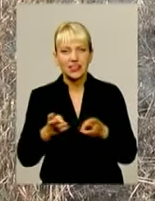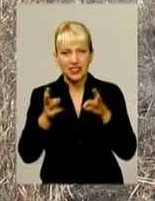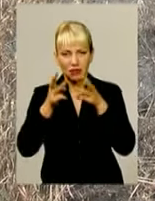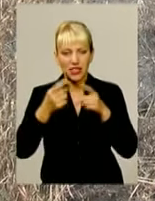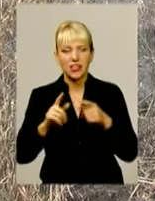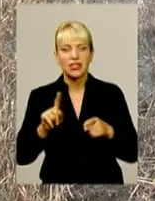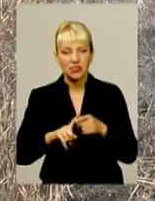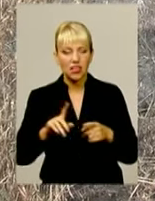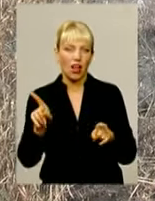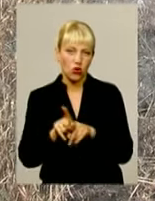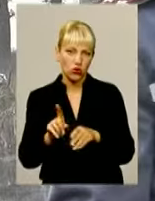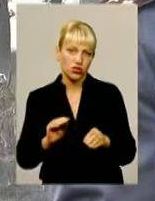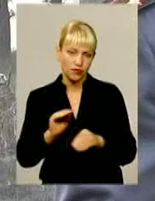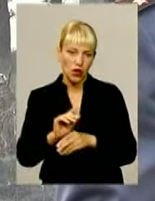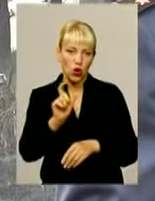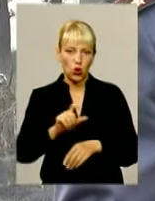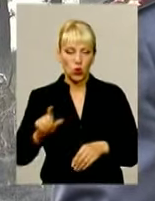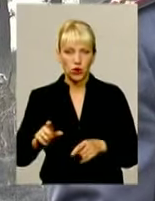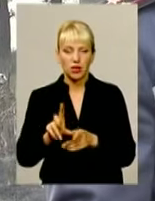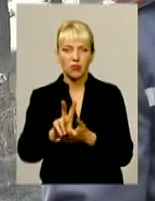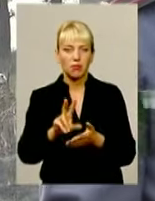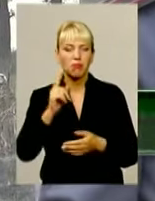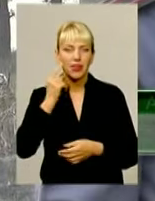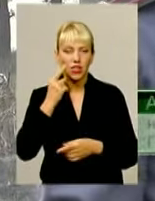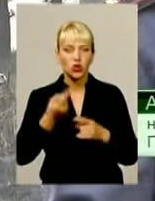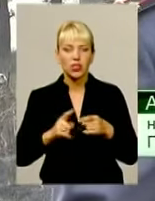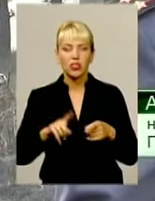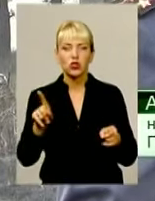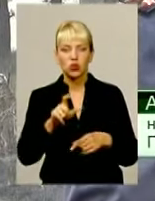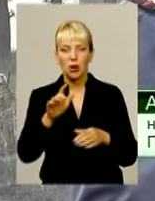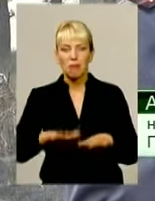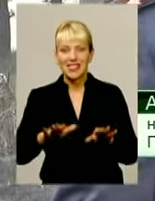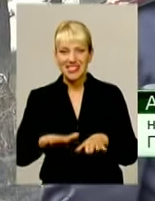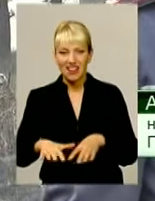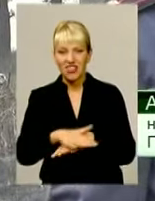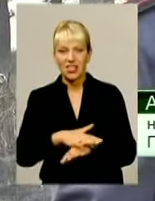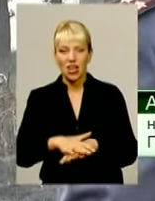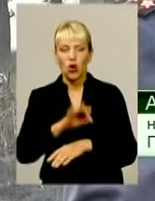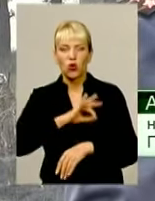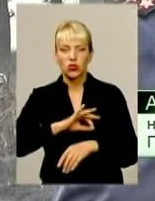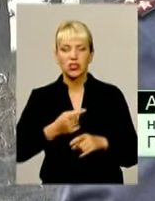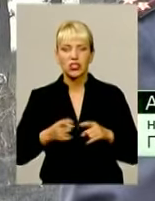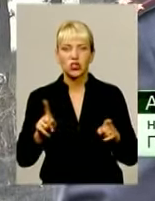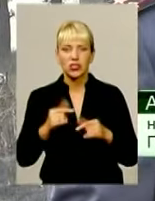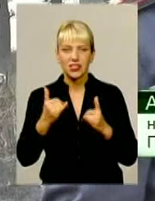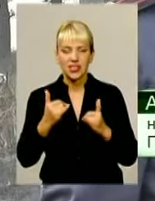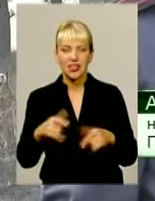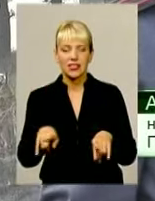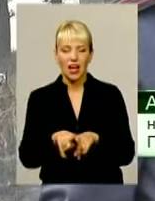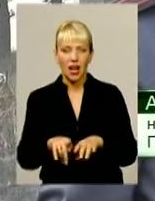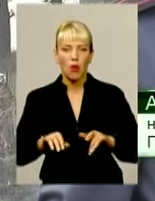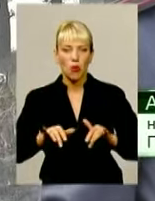доби, доклали руку й люди. Прикро те, що місцеве населення, користуючись тим, що зараз така є подія, що всі сили, засоби